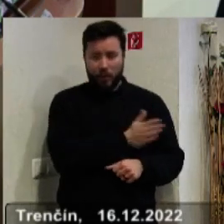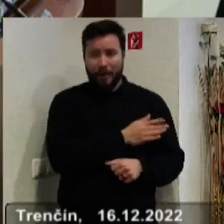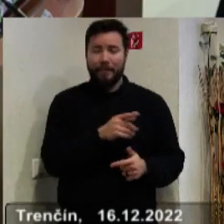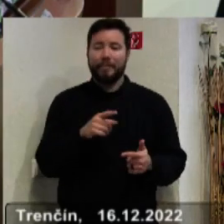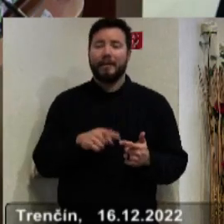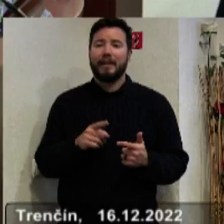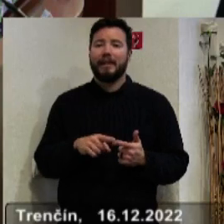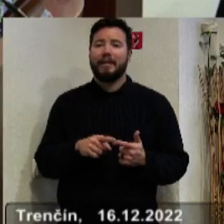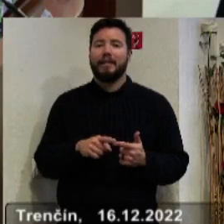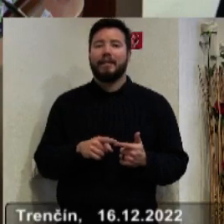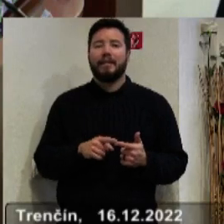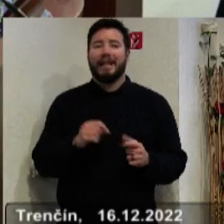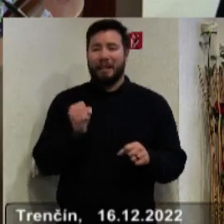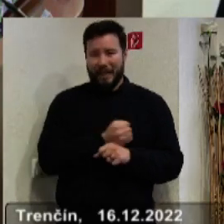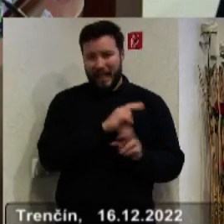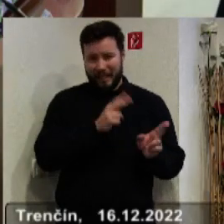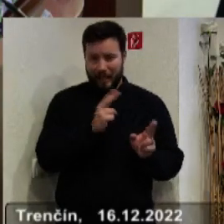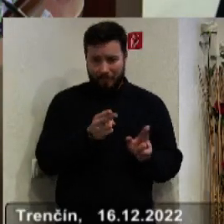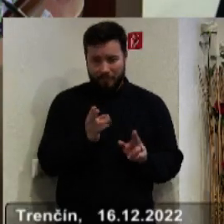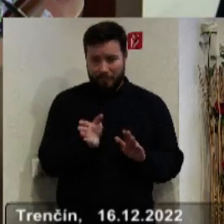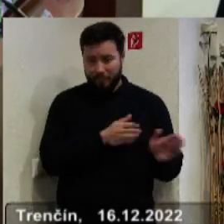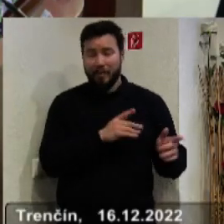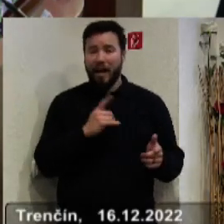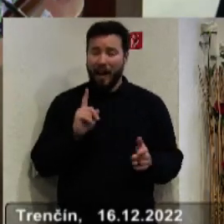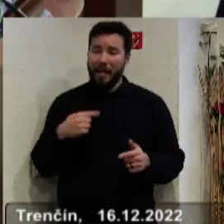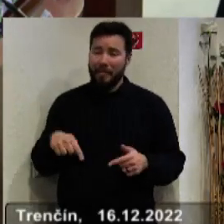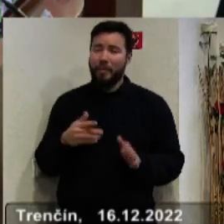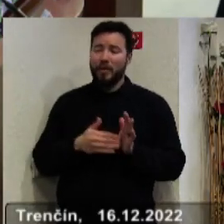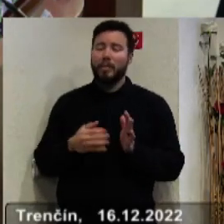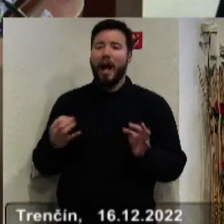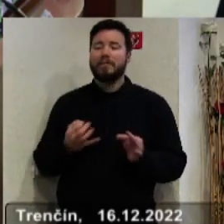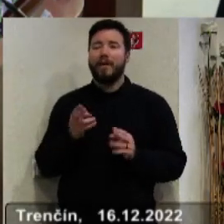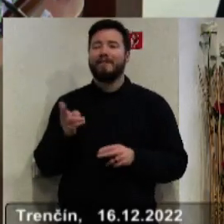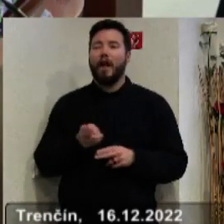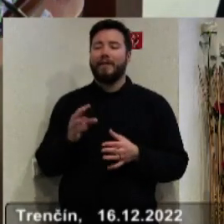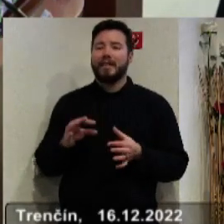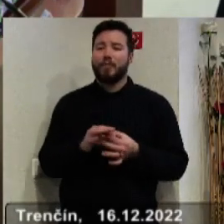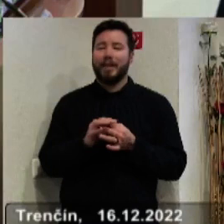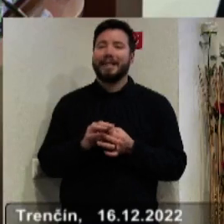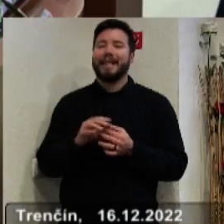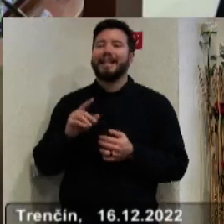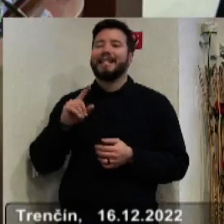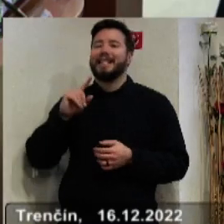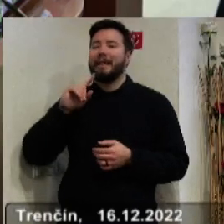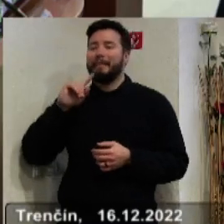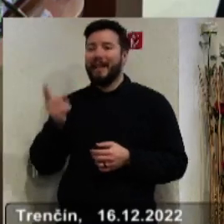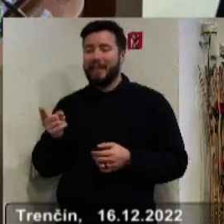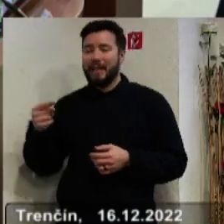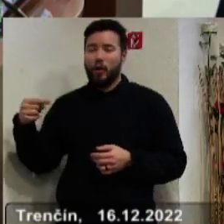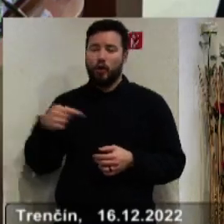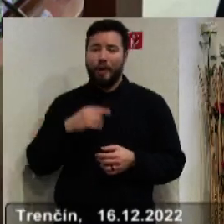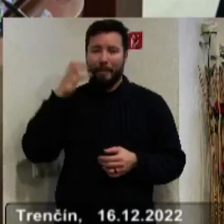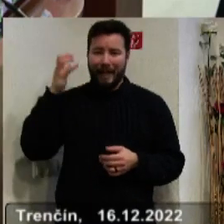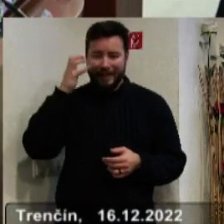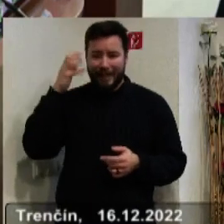tak zabúda aj na to, že potrebujeme aspoň železničné spojenie z Prievidze cez Partizánske do Bratislavy a